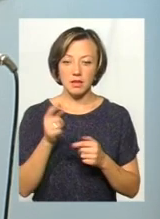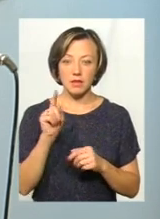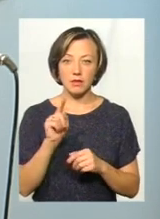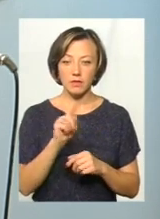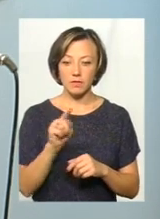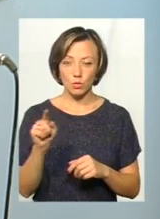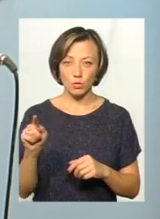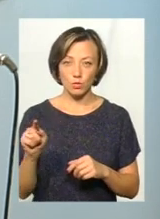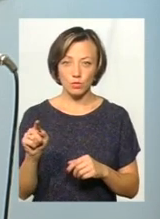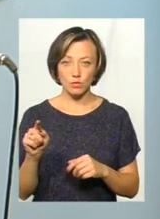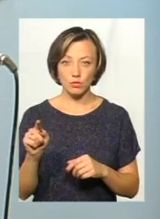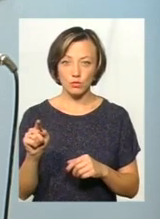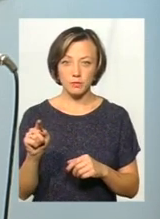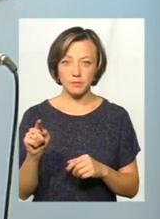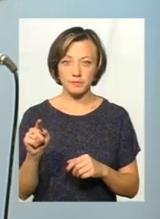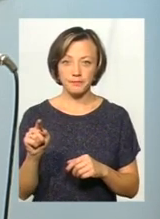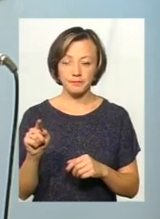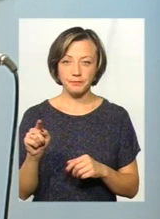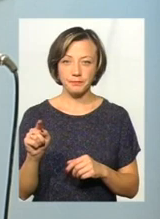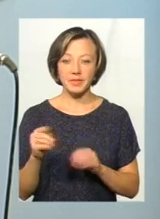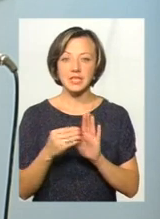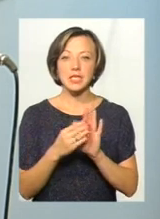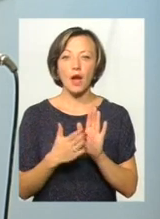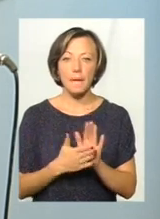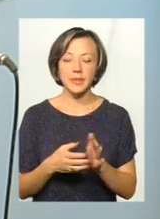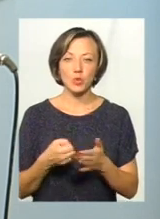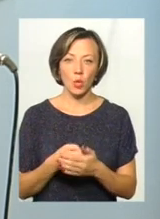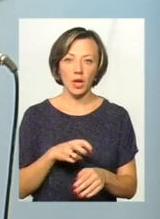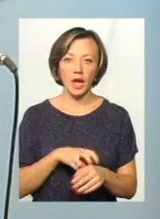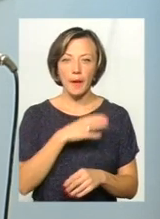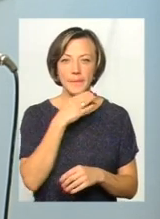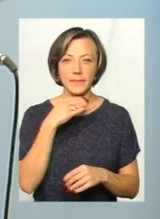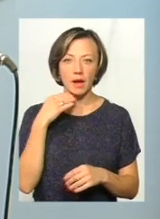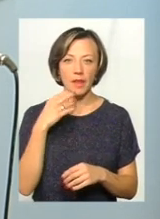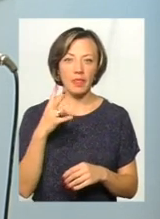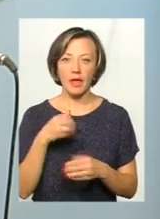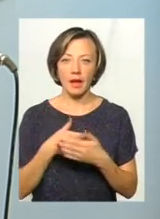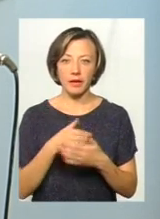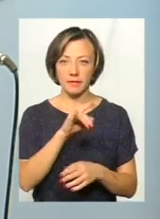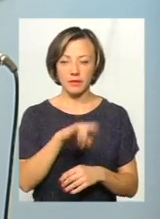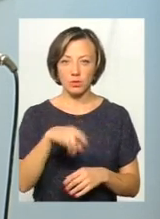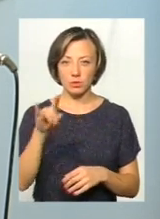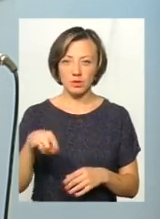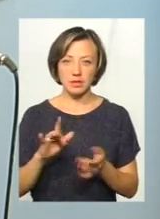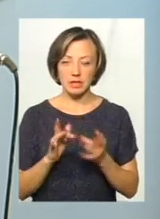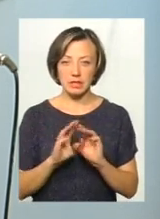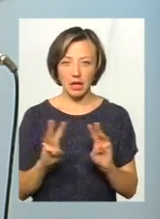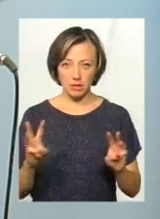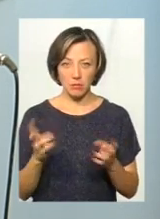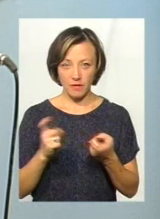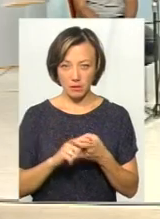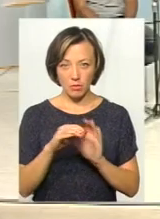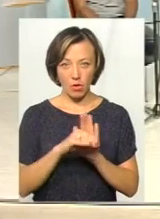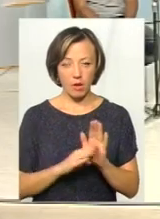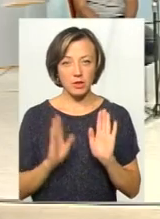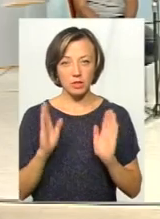скажімо, саме запису до лікаря, дуже багато неактивних віконочок на сайті. Це пов'язано з тим, що програма